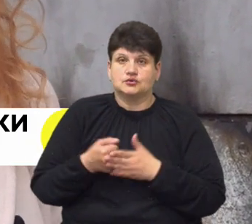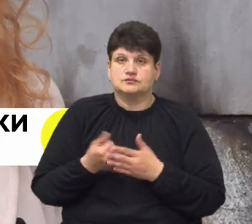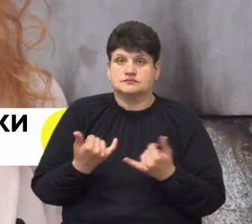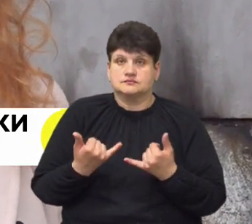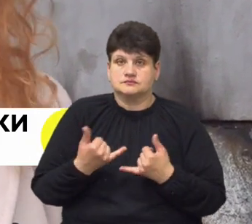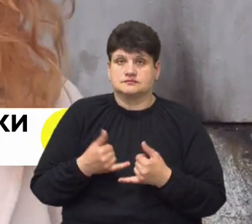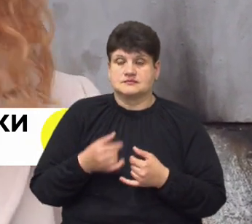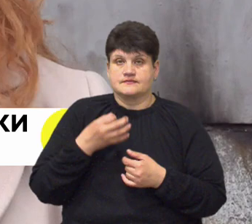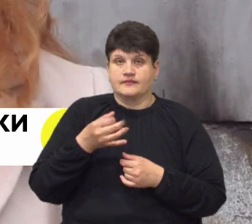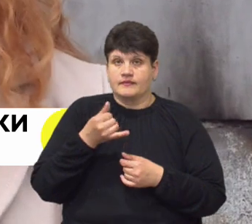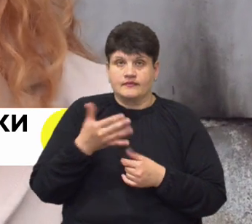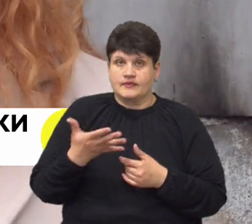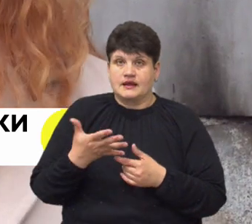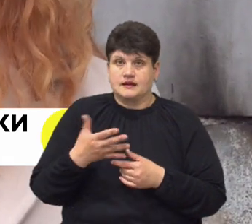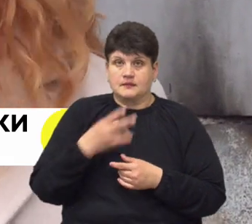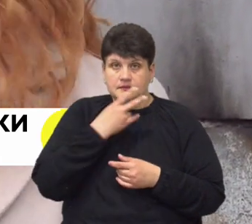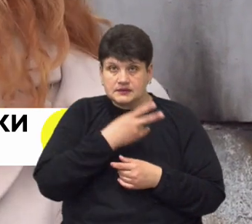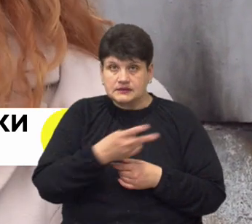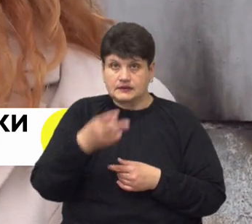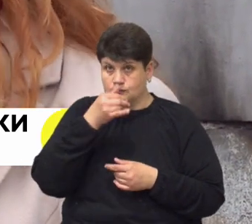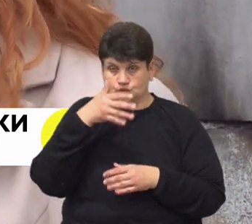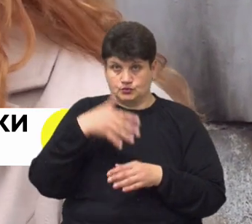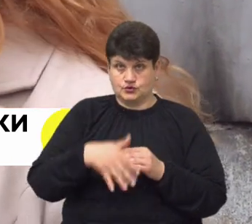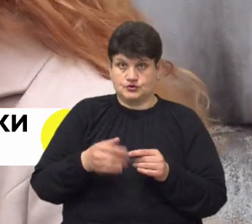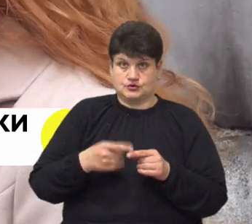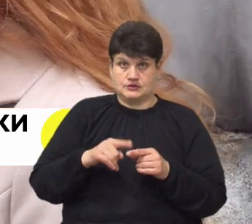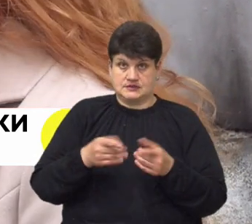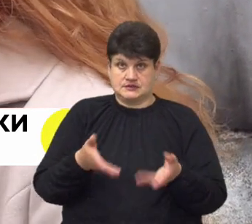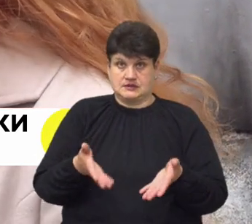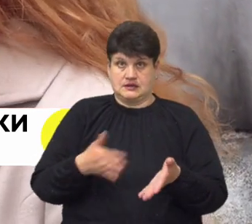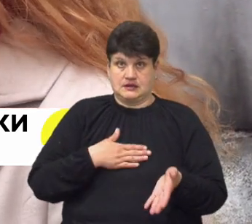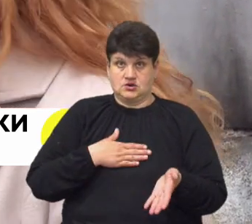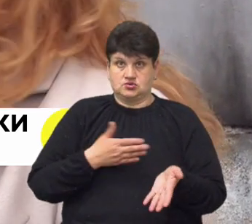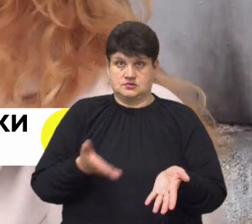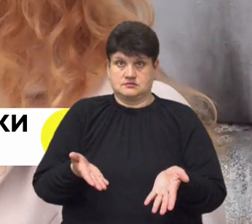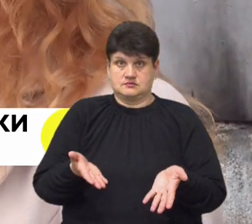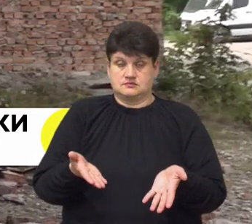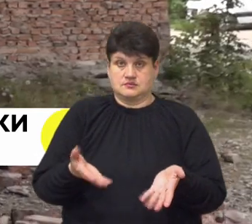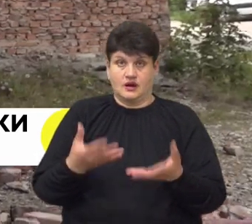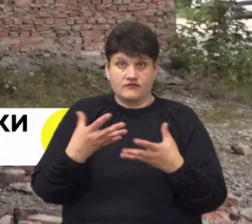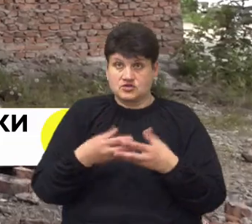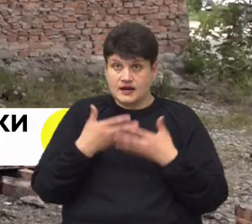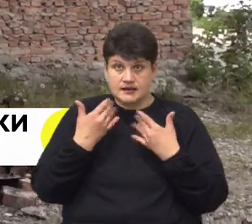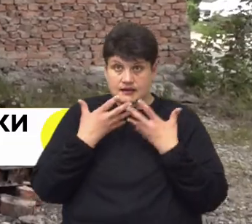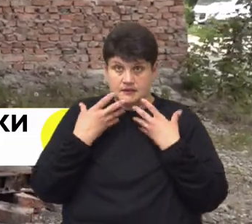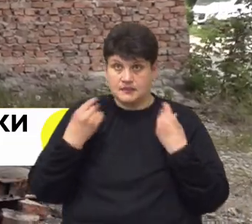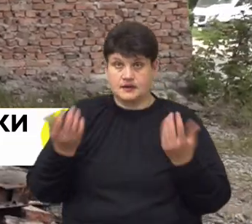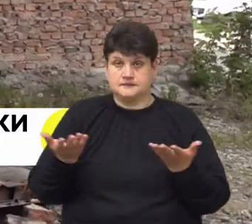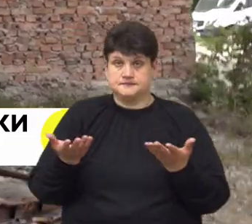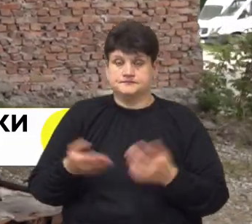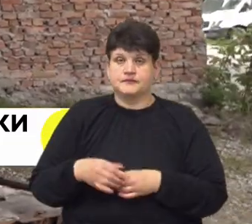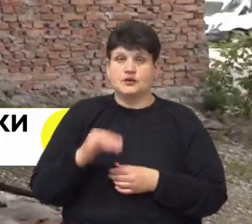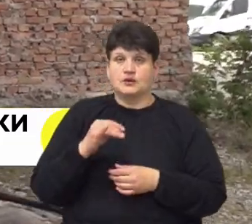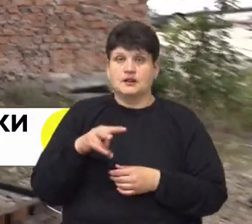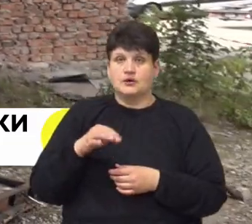бачу це все, і я не можу усвідомити, що це дійсно воно, що це наше. І його вже немає. Юлія Логовська